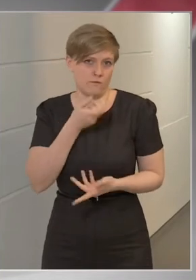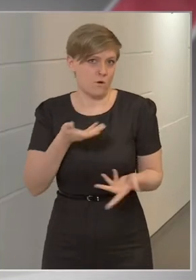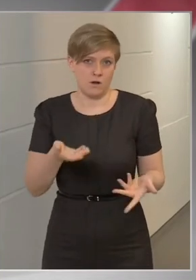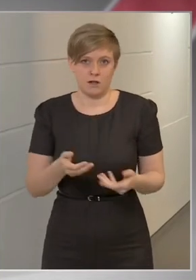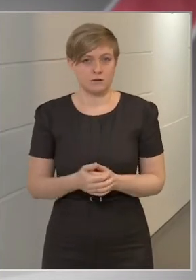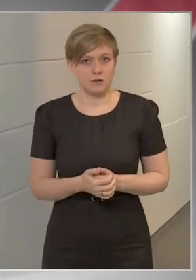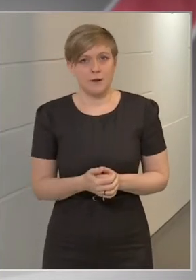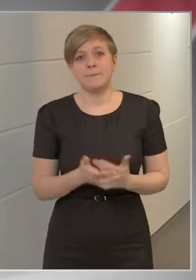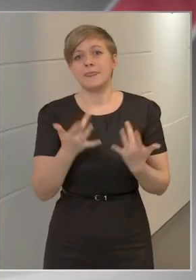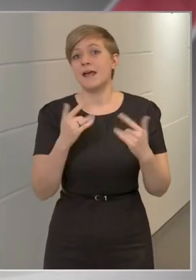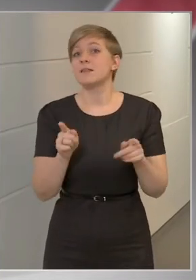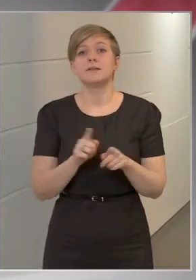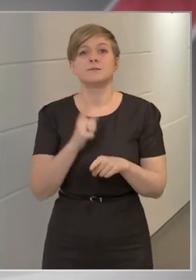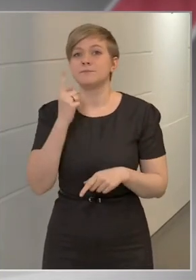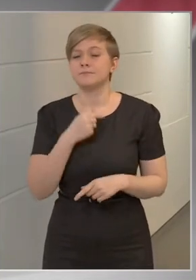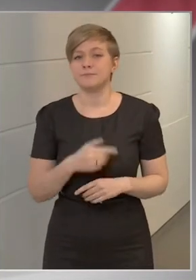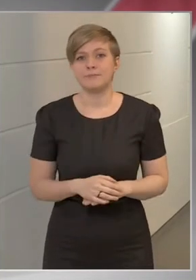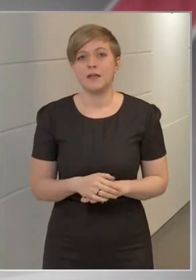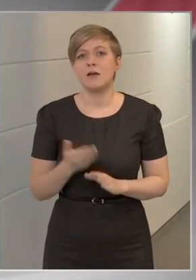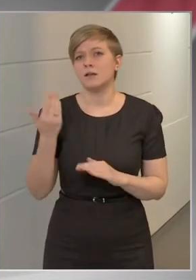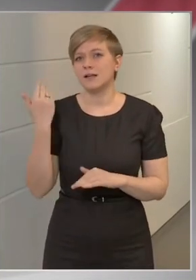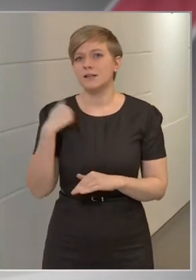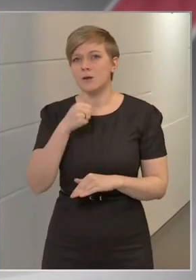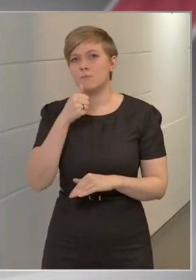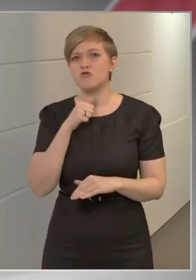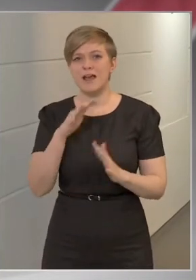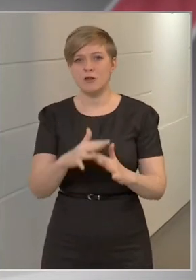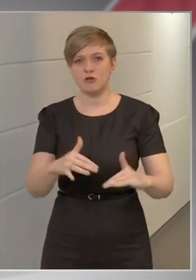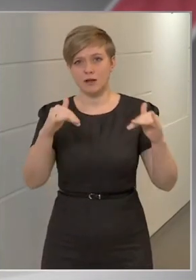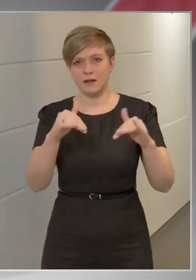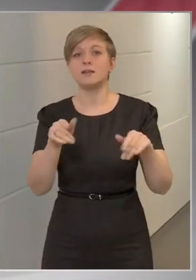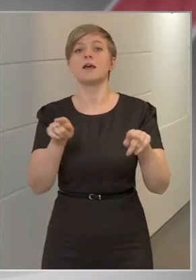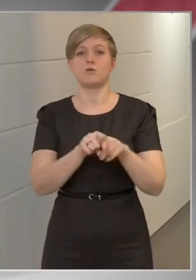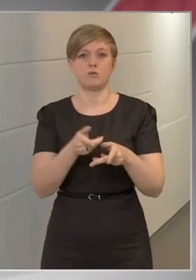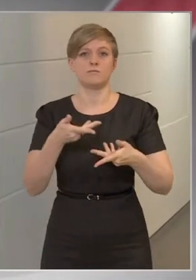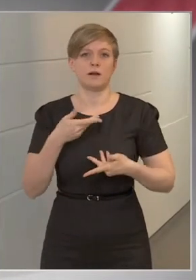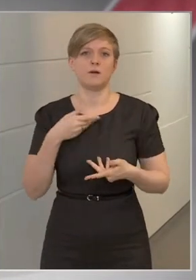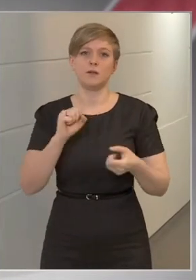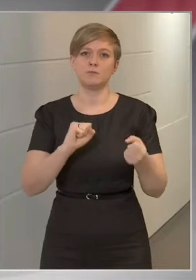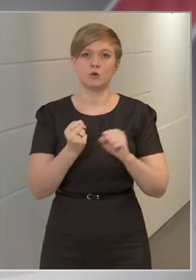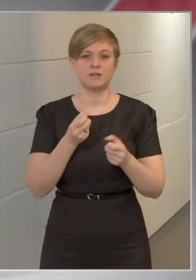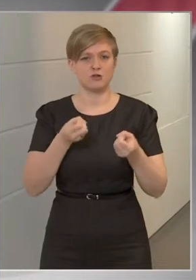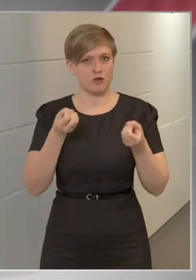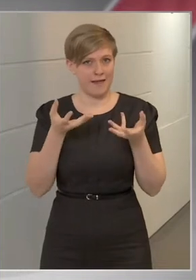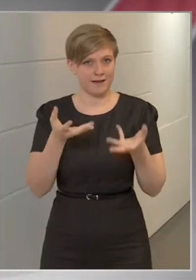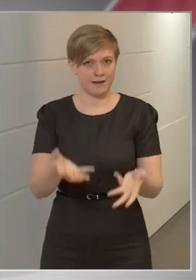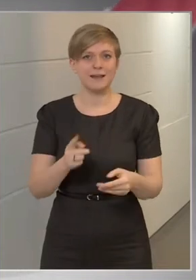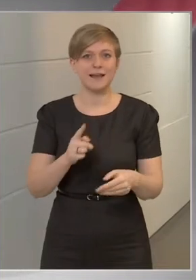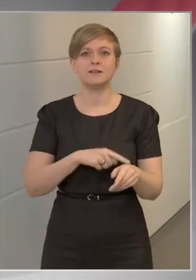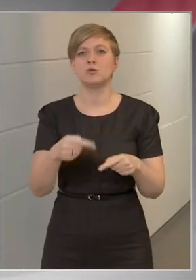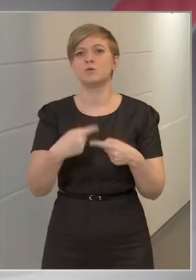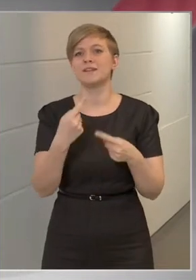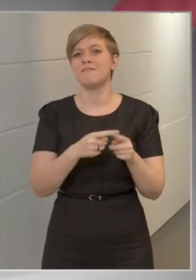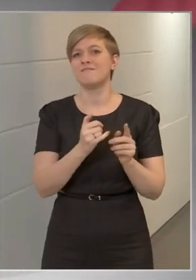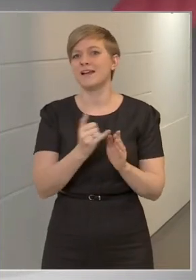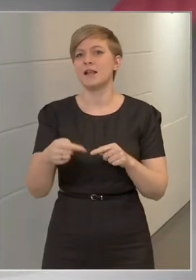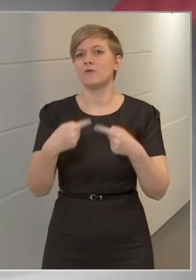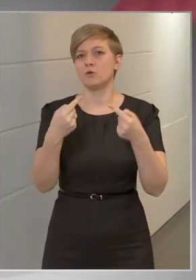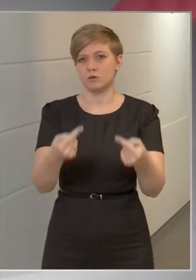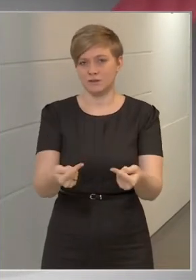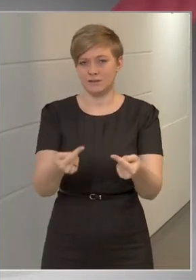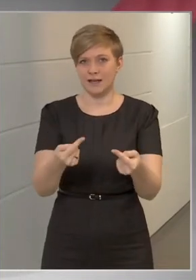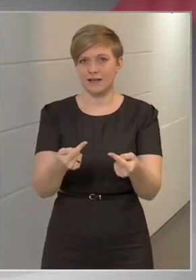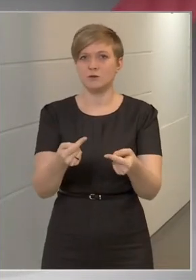legyem. A helyzet ugyanis az, hogy annak idején a Puskás Aréna eleve úgy kapta meg a működési engedélyt, hogy azt egy idő után fél év elteltével